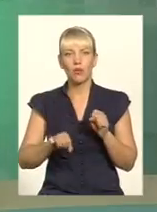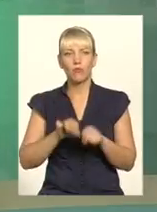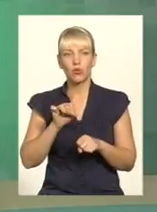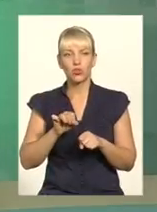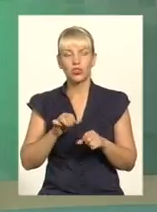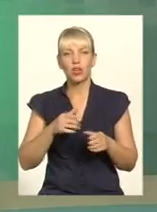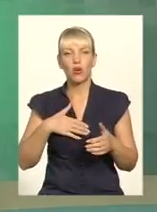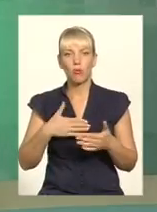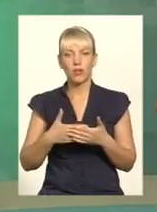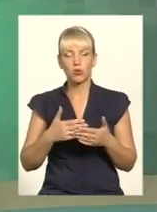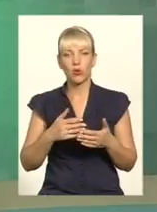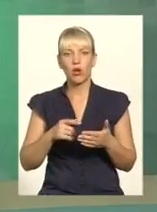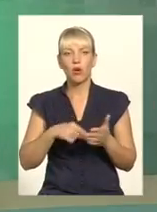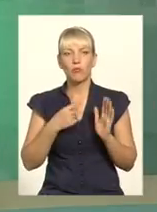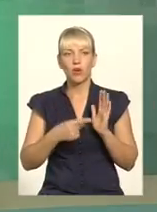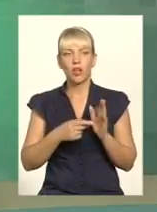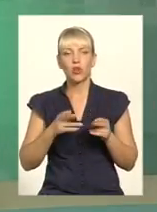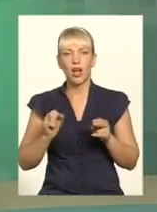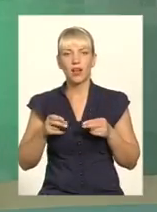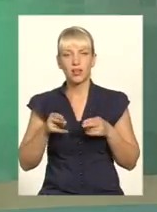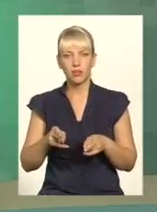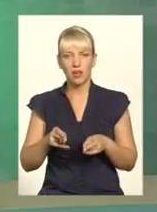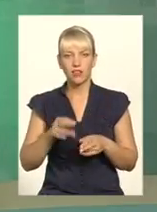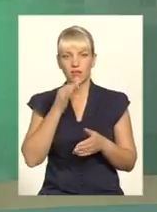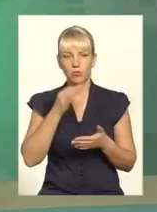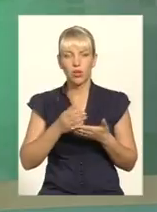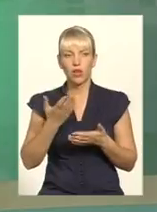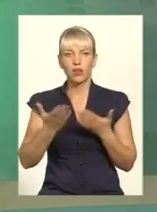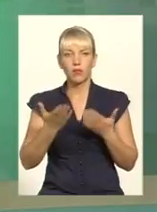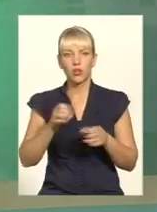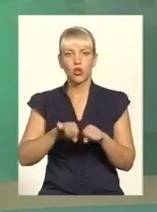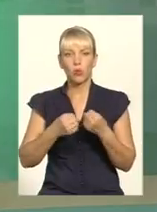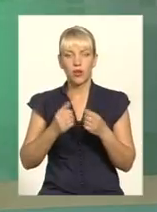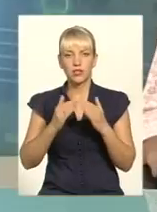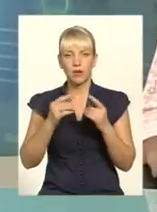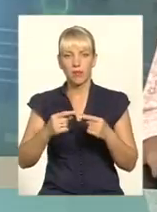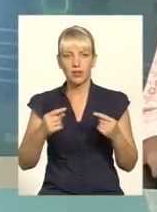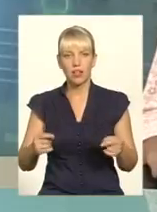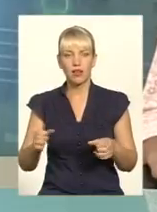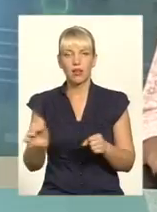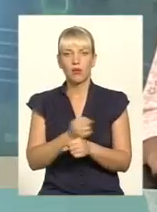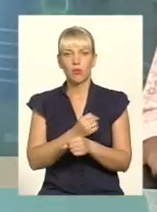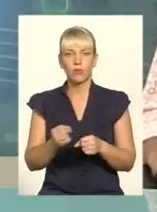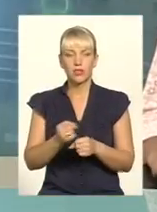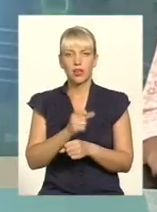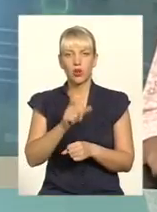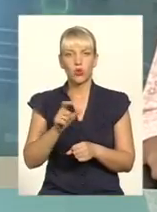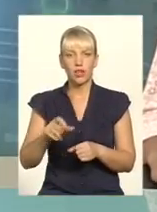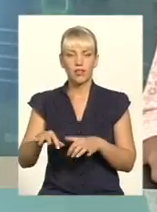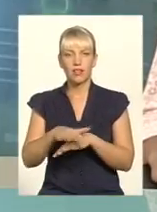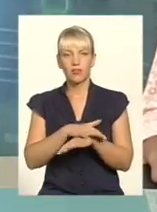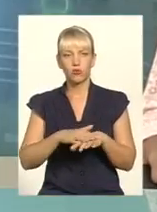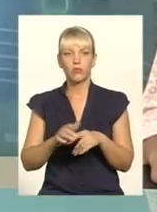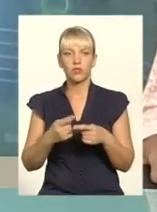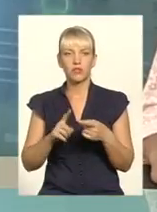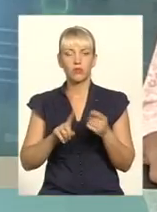Кримінальна відповідальність, це якщо вже починається ломання майна, побиття людей натовпом. Це вже починається кримінальна